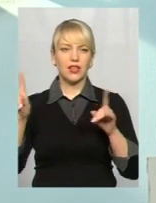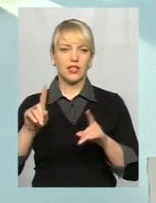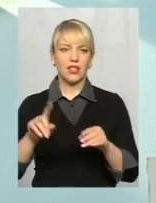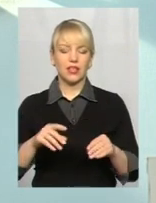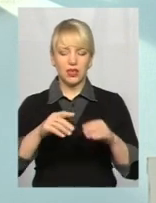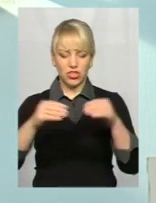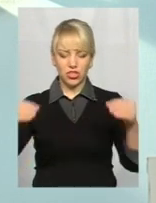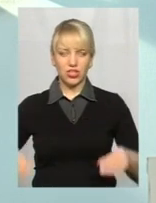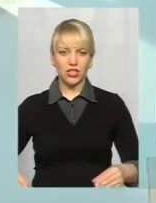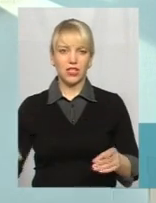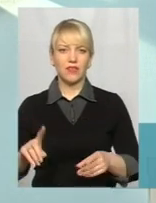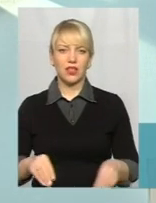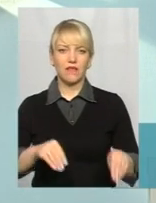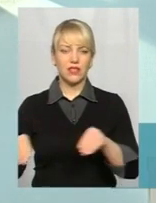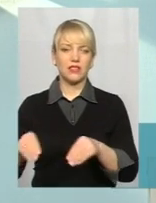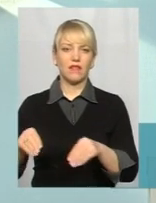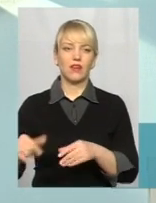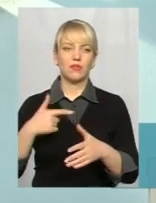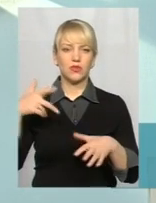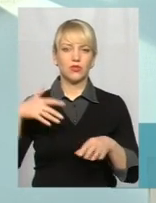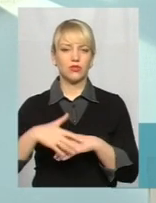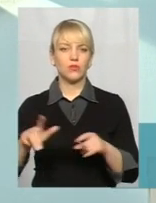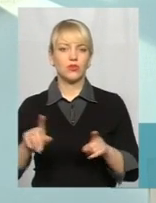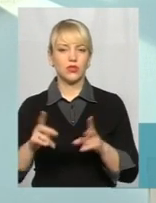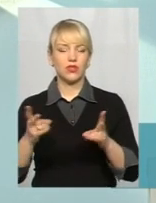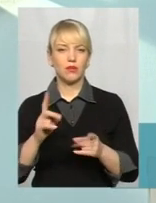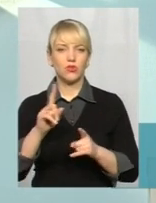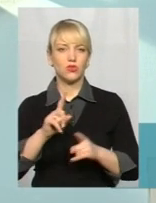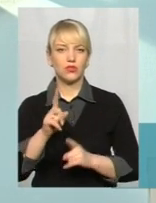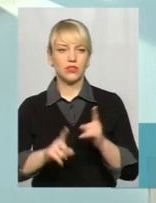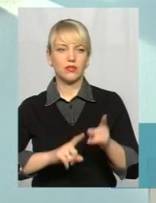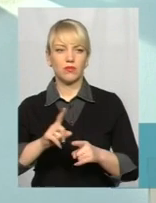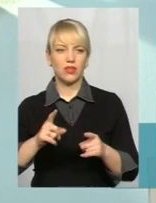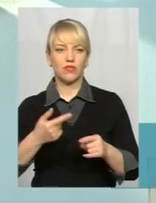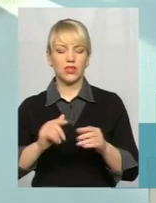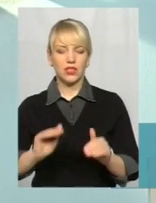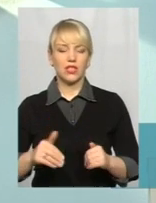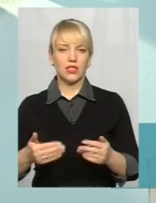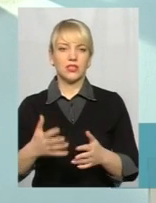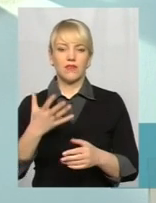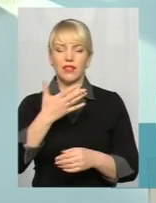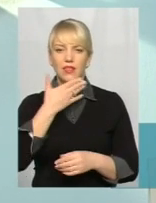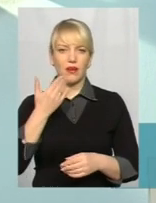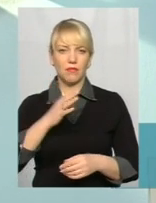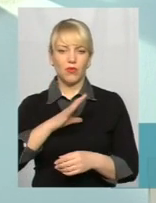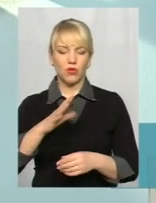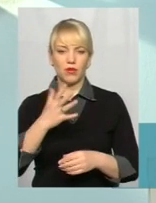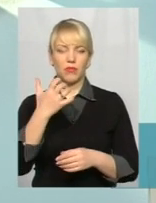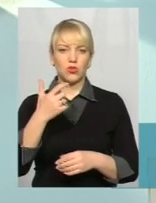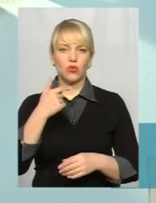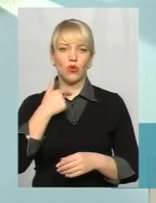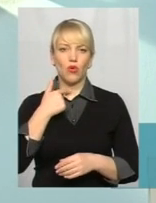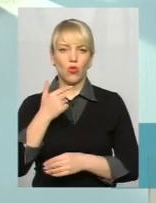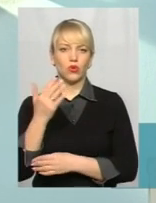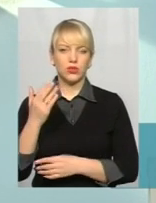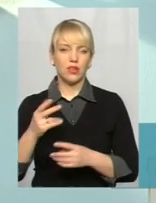кожен день на вулиці міста. Ми зрозуміли, що треба все-таки щось змінювати, і була так само ініціатива, хоча б і не набрала 500 голосів, але була достатна